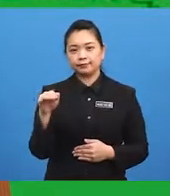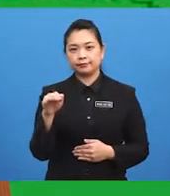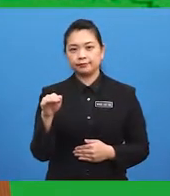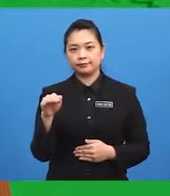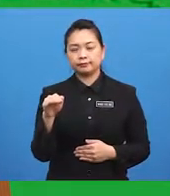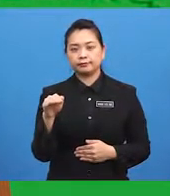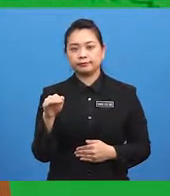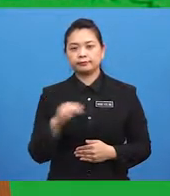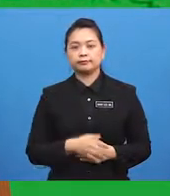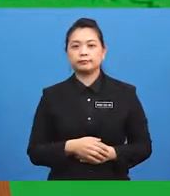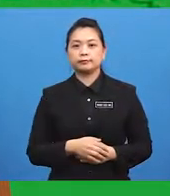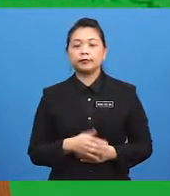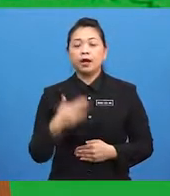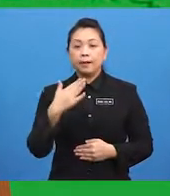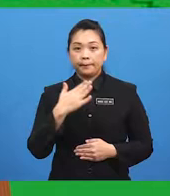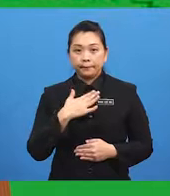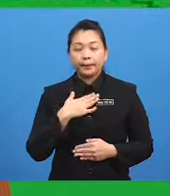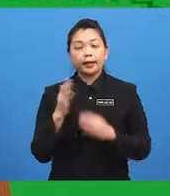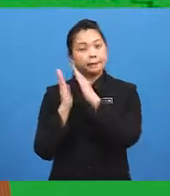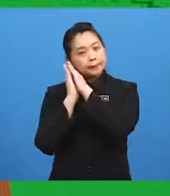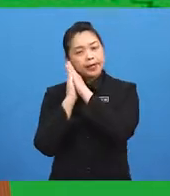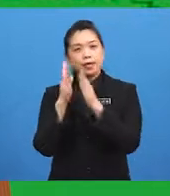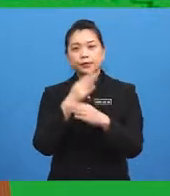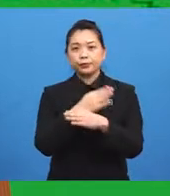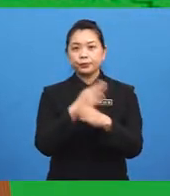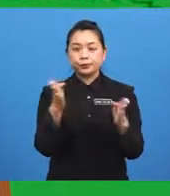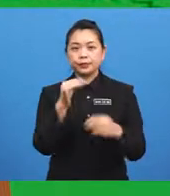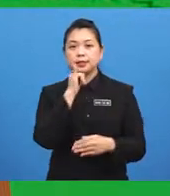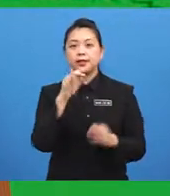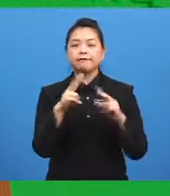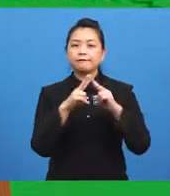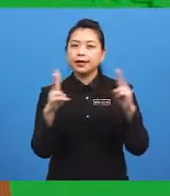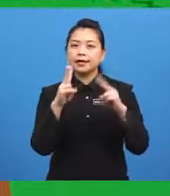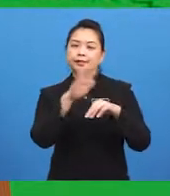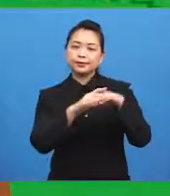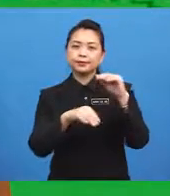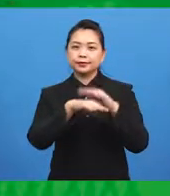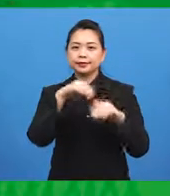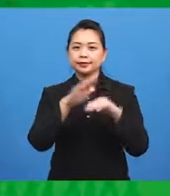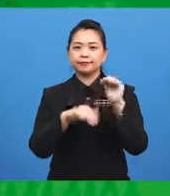My bedroom is very cozy. I like sleeping in it.